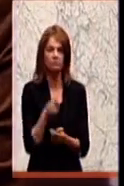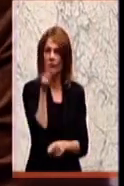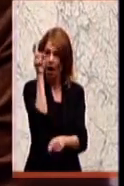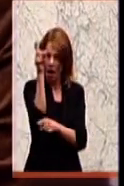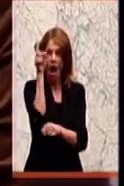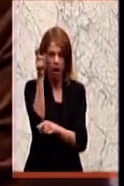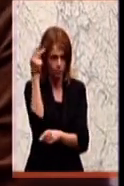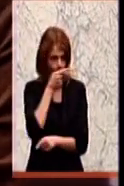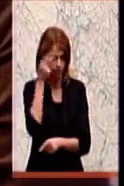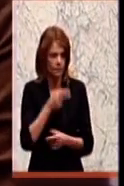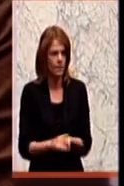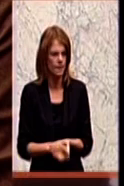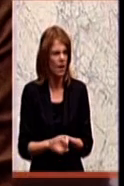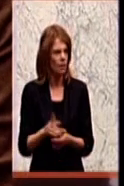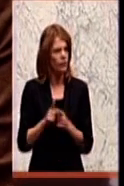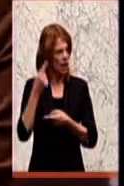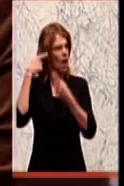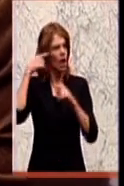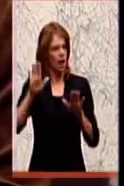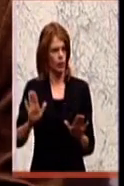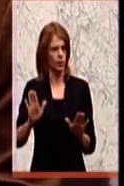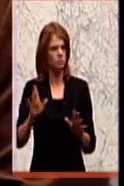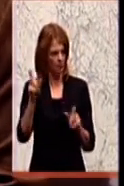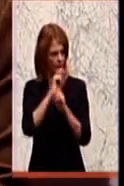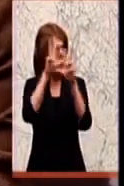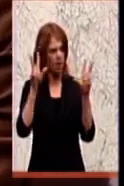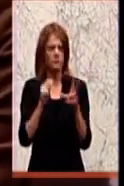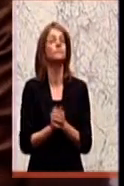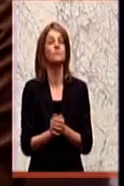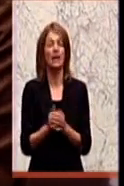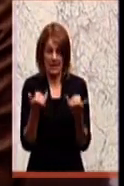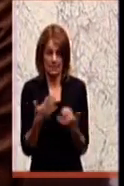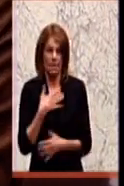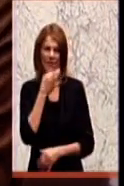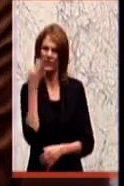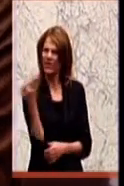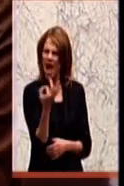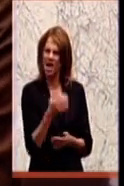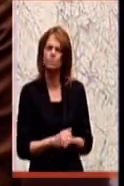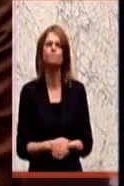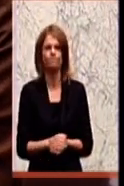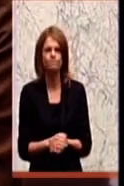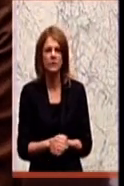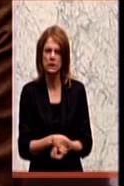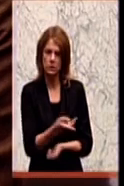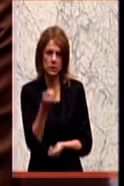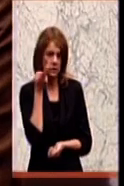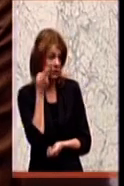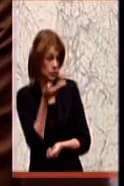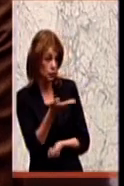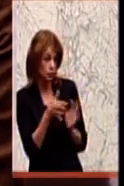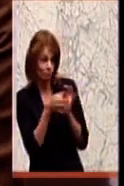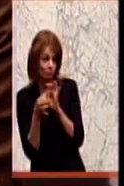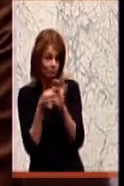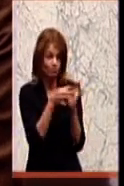gestimmt, damit das auch wieder ein bisschen erhält wird. Meine Frage, sehen Sie eine Kausalität mit